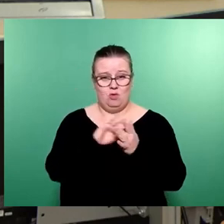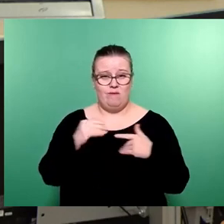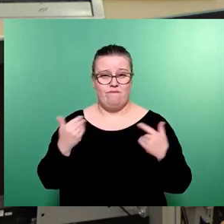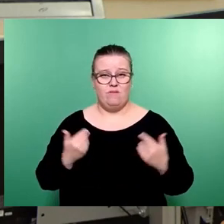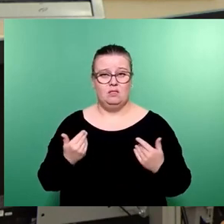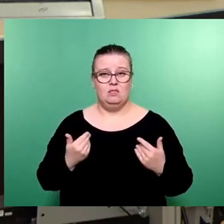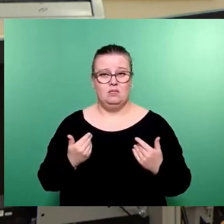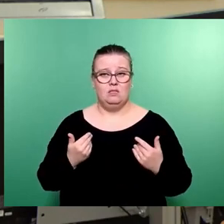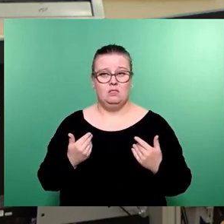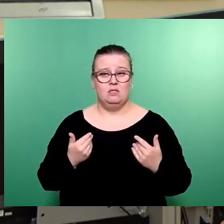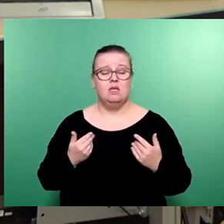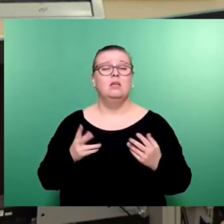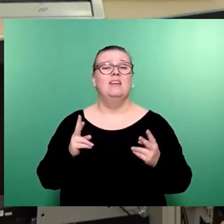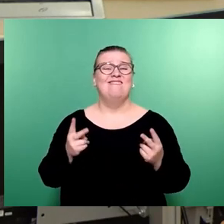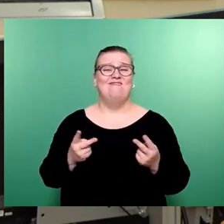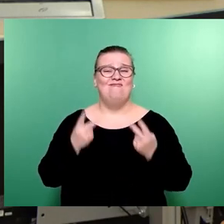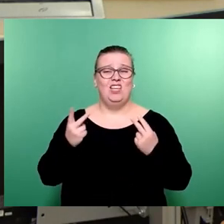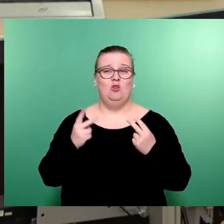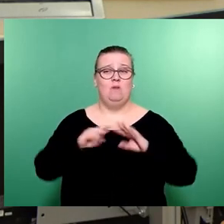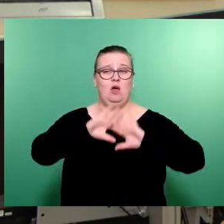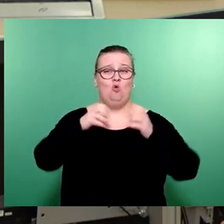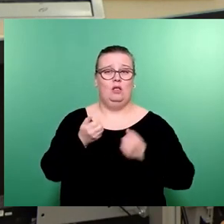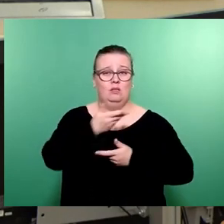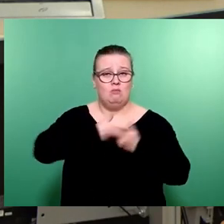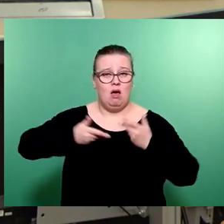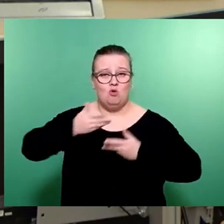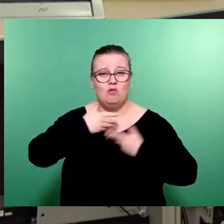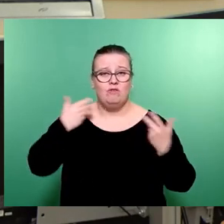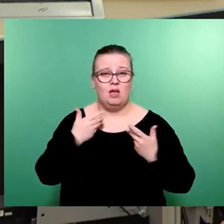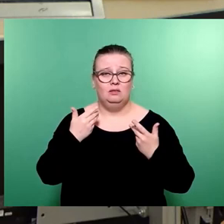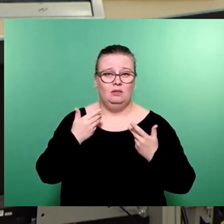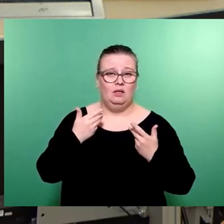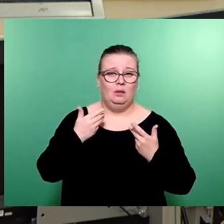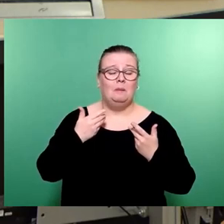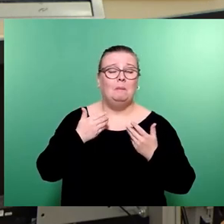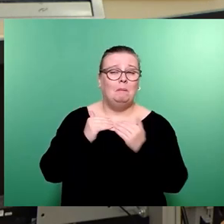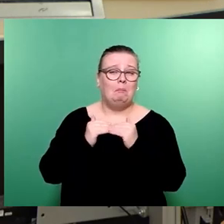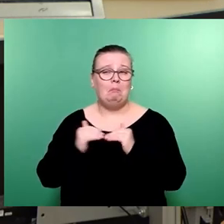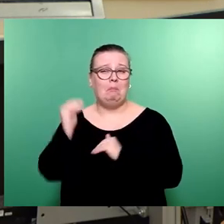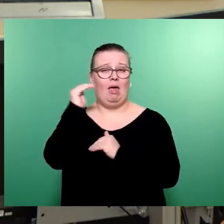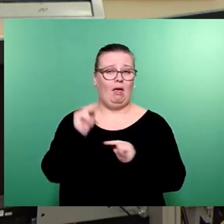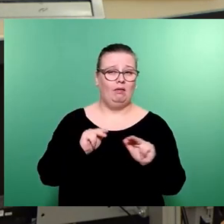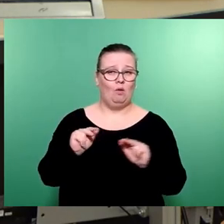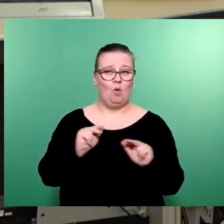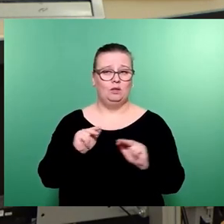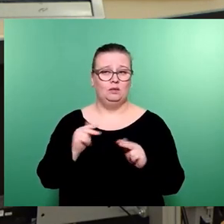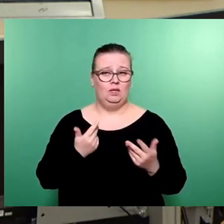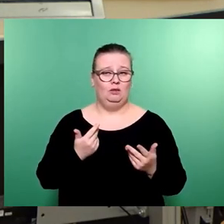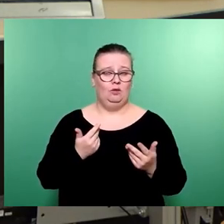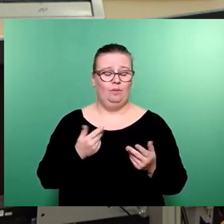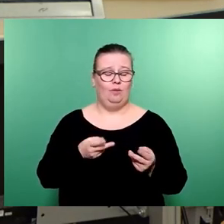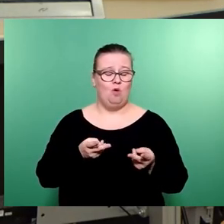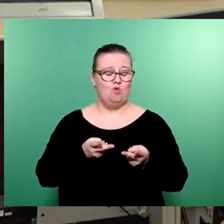Das Allerwichtigste, gerade bei Haushaltsberatungen, ist, Mehrheiten zu organisieren. Und man nimmt eigentlich keine